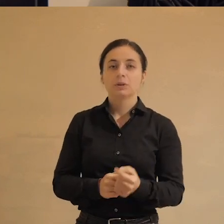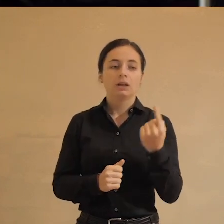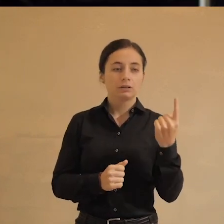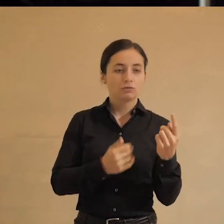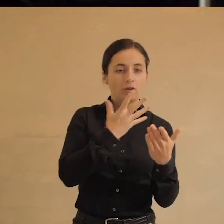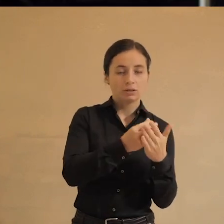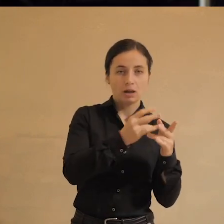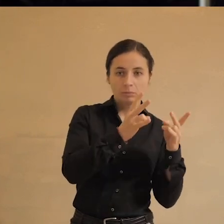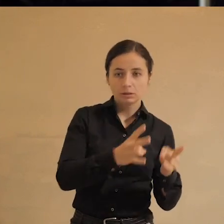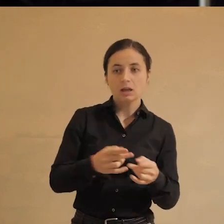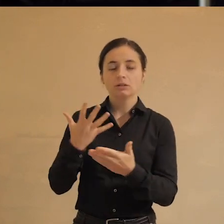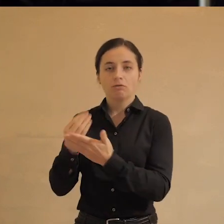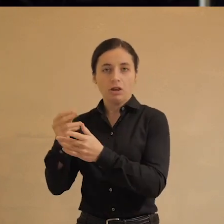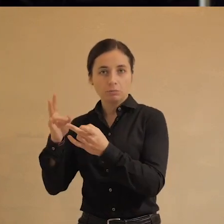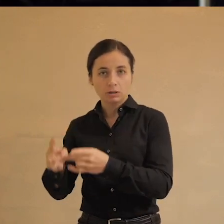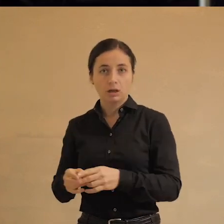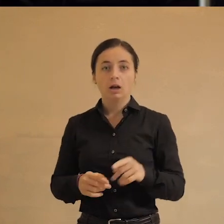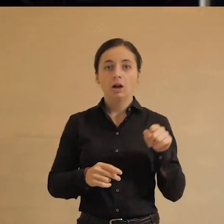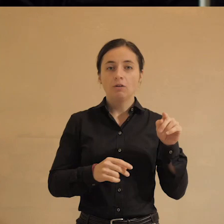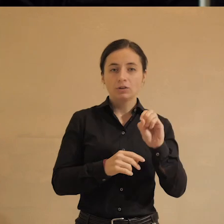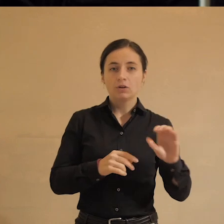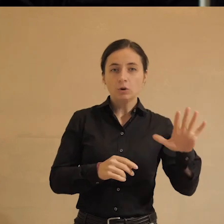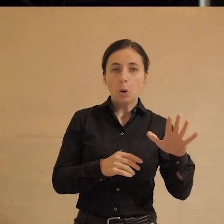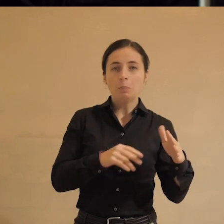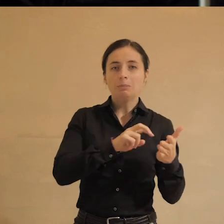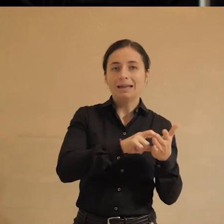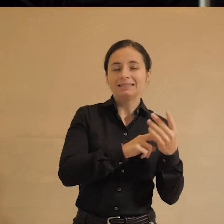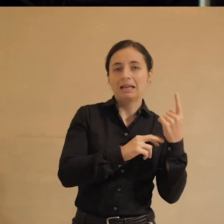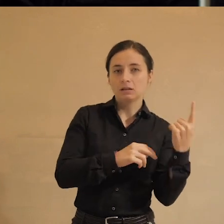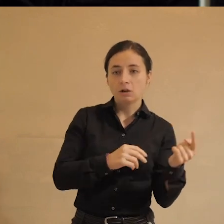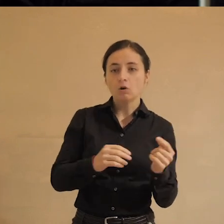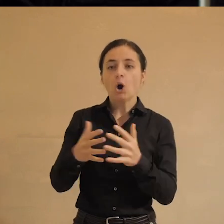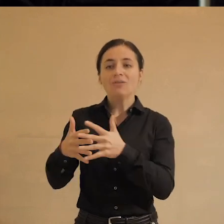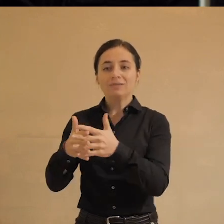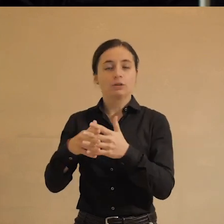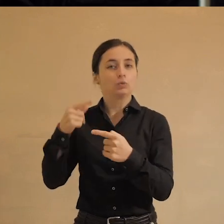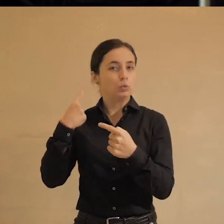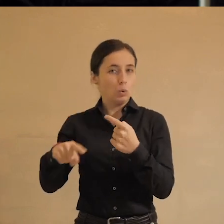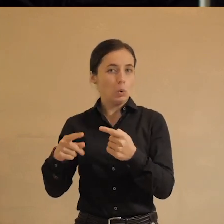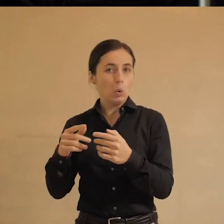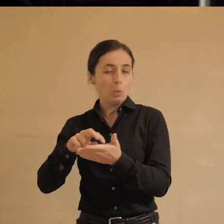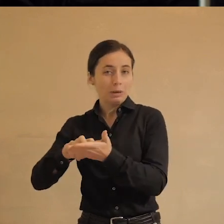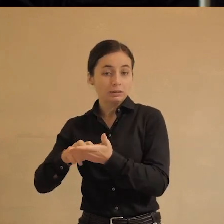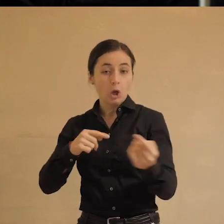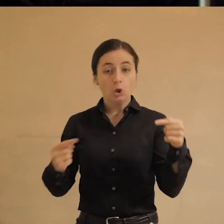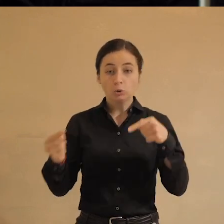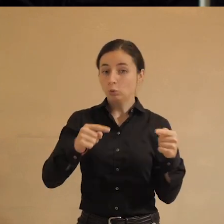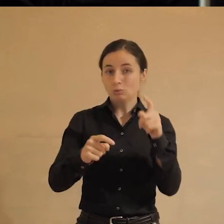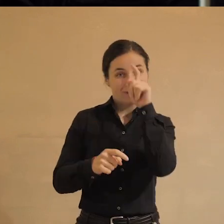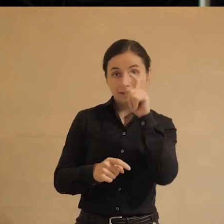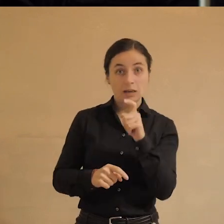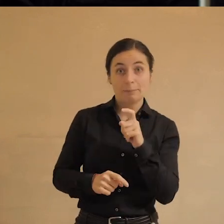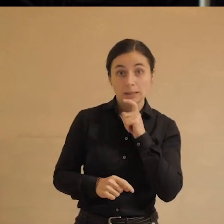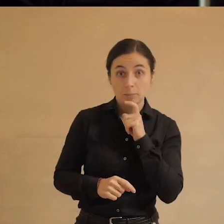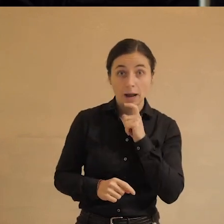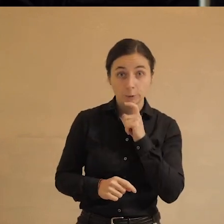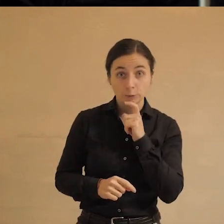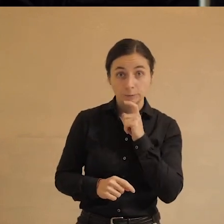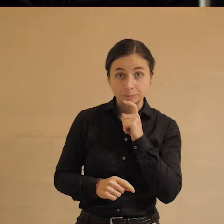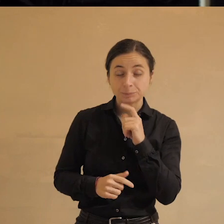своя. В Европе боятся одного, в Соединенных Штатах несколько другого. Никто друг друга особенно не понимает.